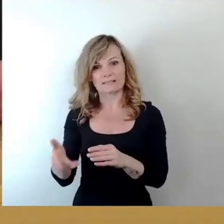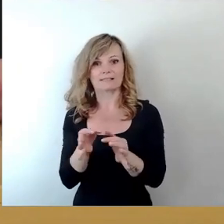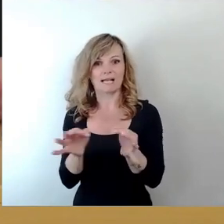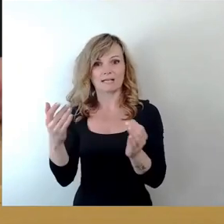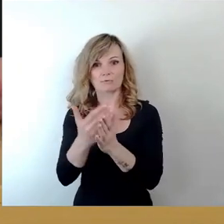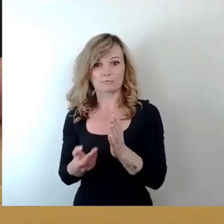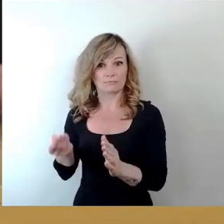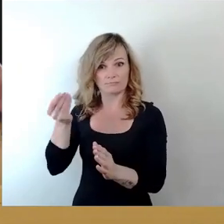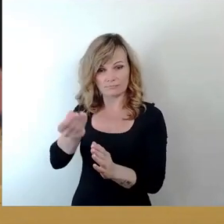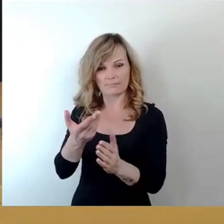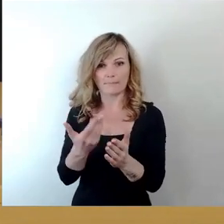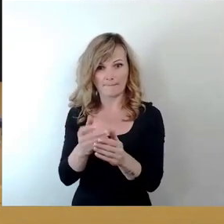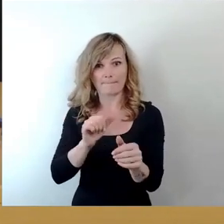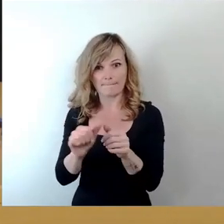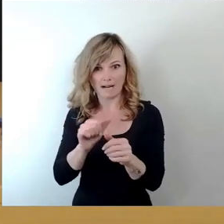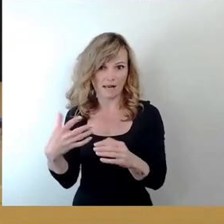gemacht wird.